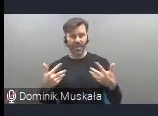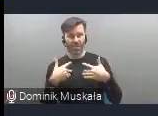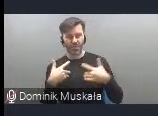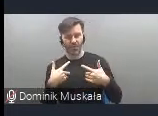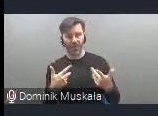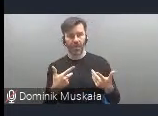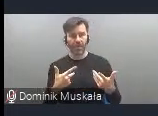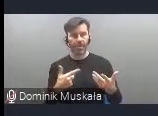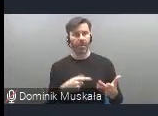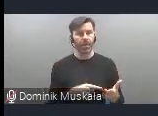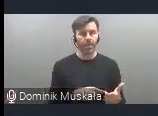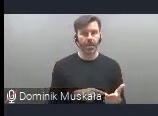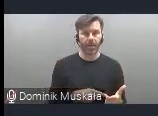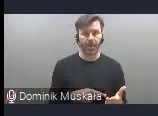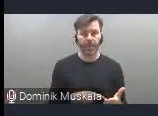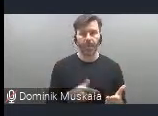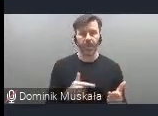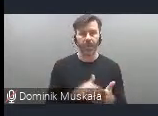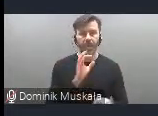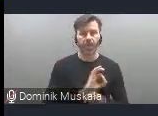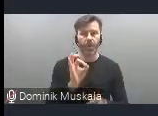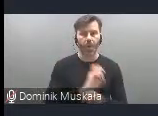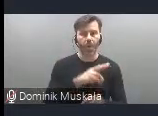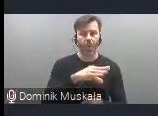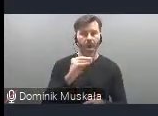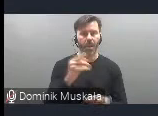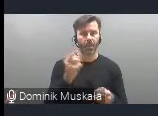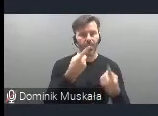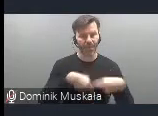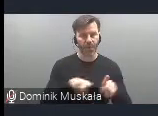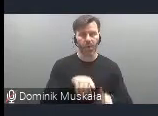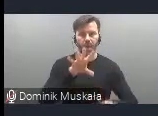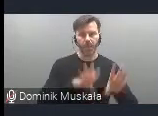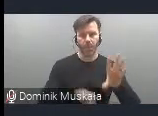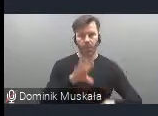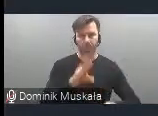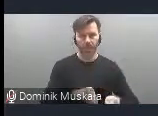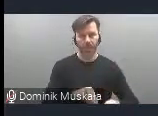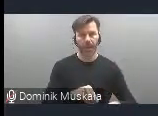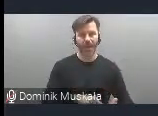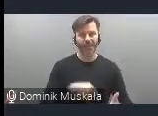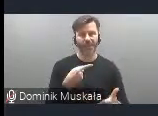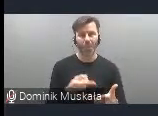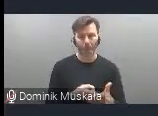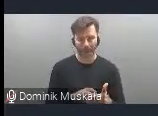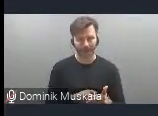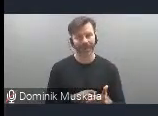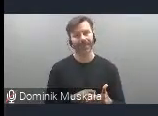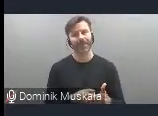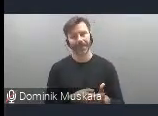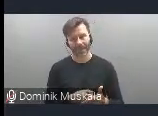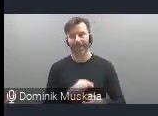wdrażać w projekt unijny, trzeba zrealizować budżet, a tutaj właśnie w tym momencie mają